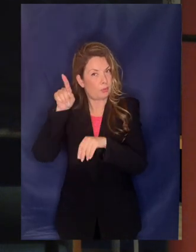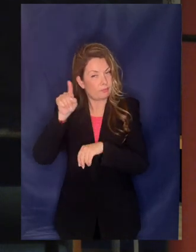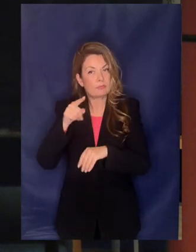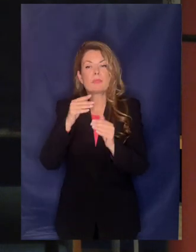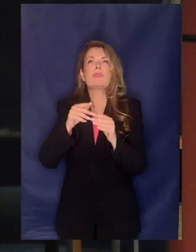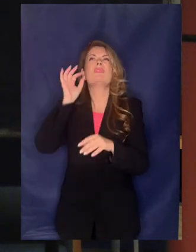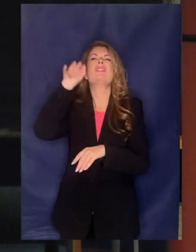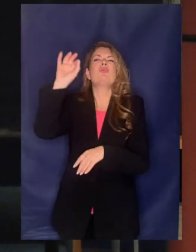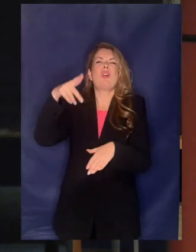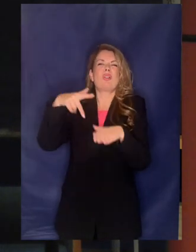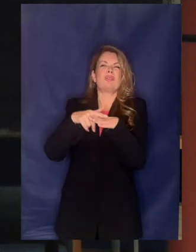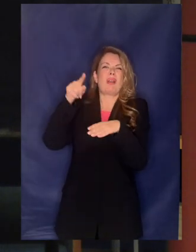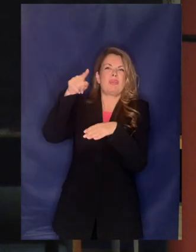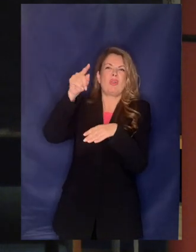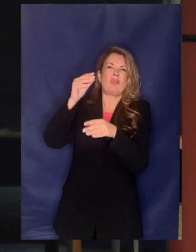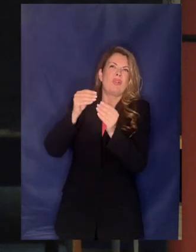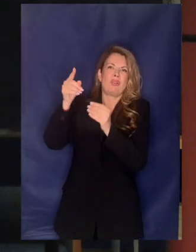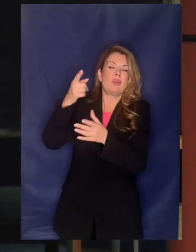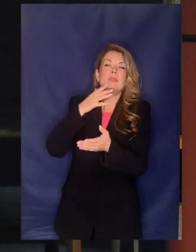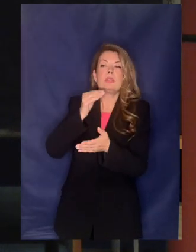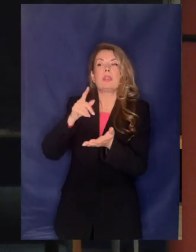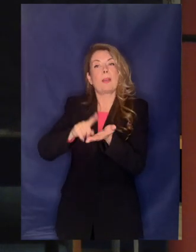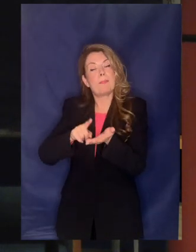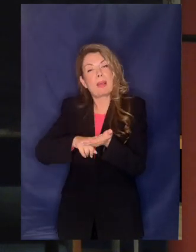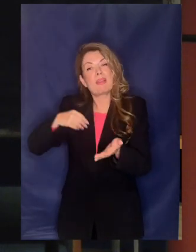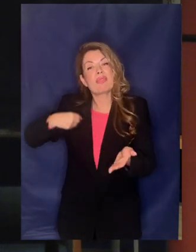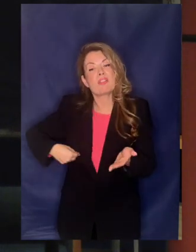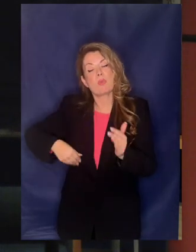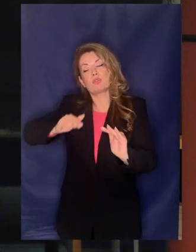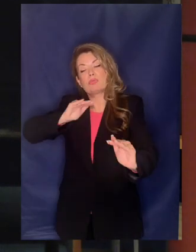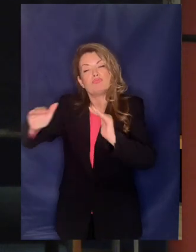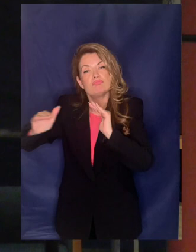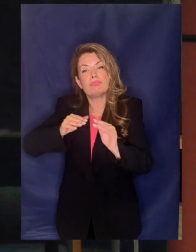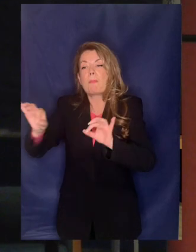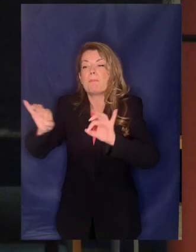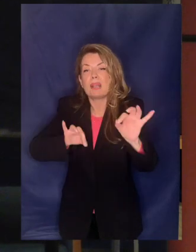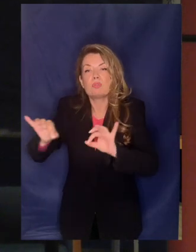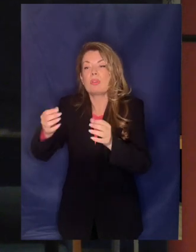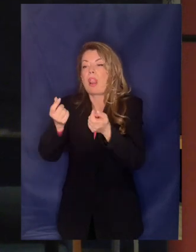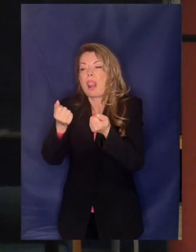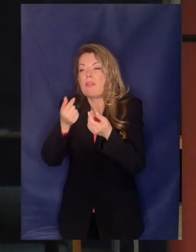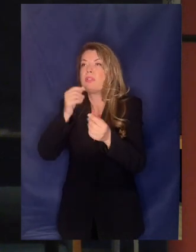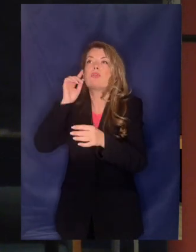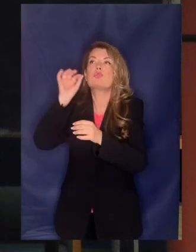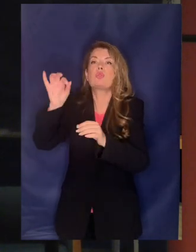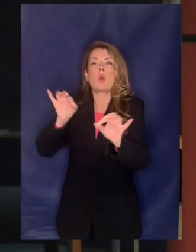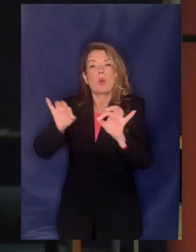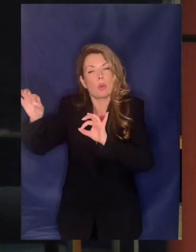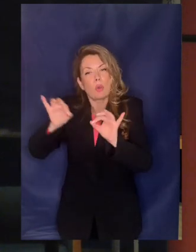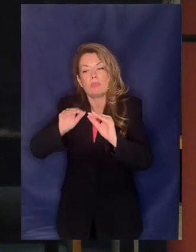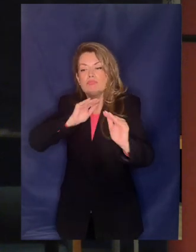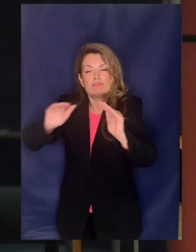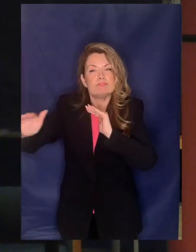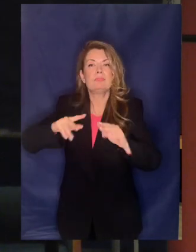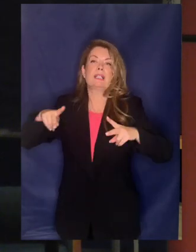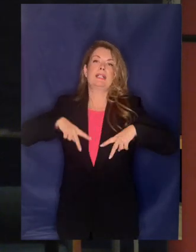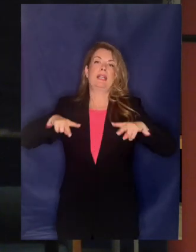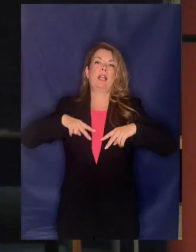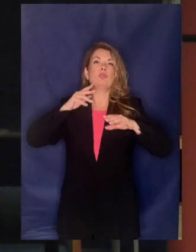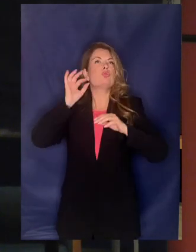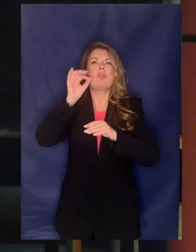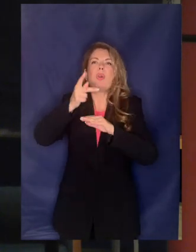υπερταμείου είναι η συλλογική αξιοποίηση των πυριοσιακών στοιχείων του δημοσίου και η αποδοτικότερη διαχείρισή τους για τη διασφάλιση του δημοσίου